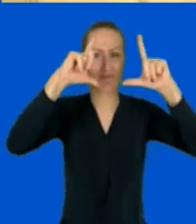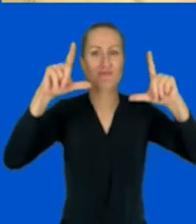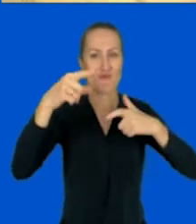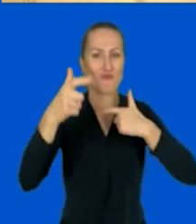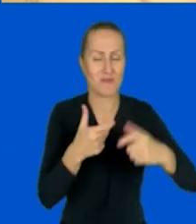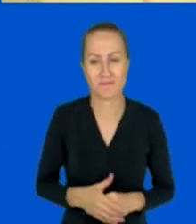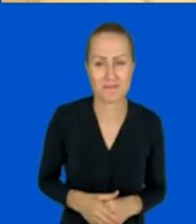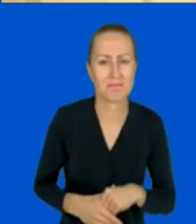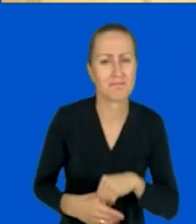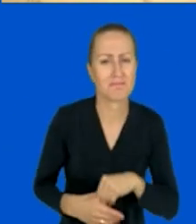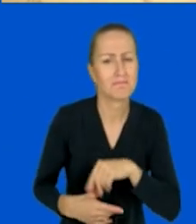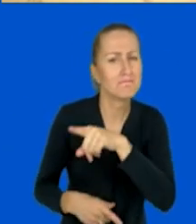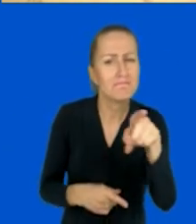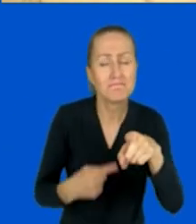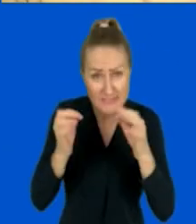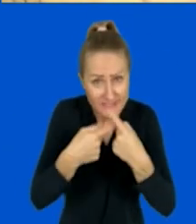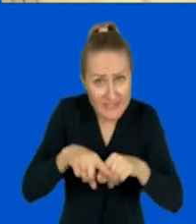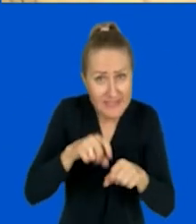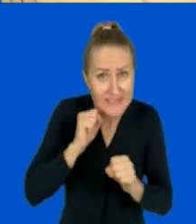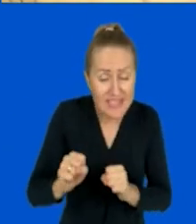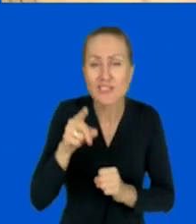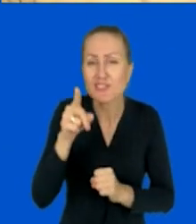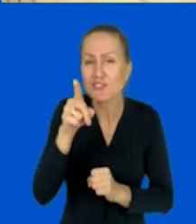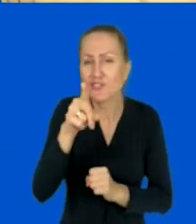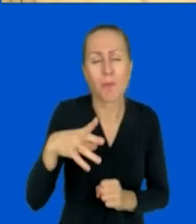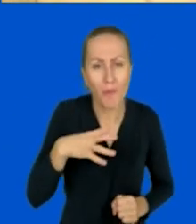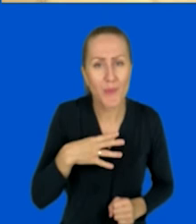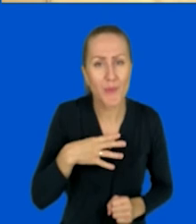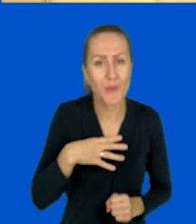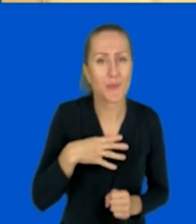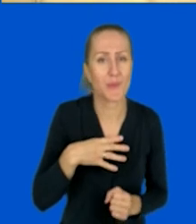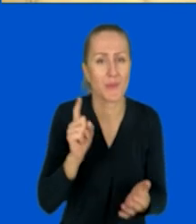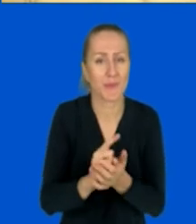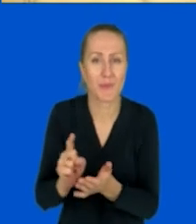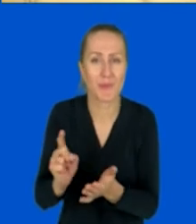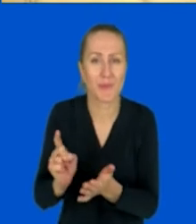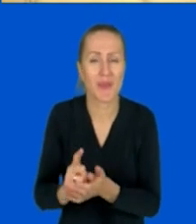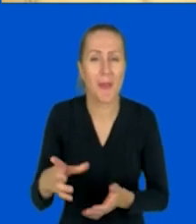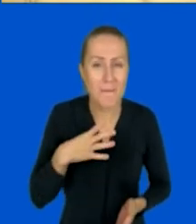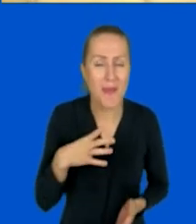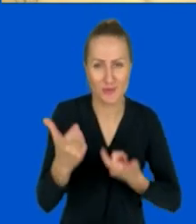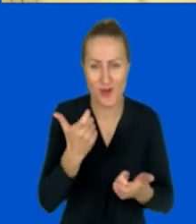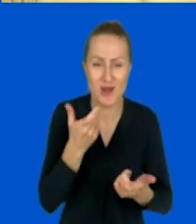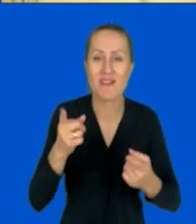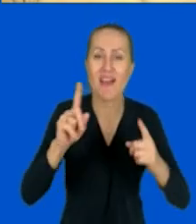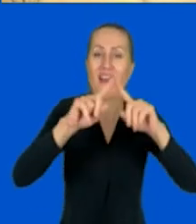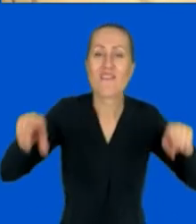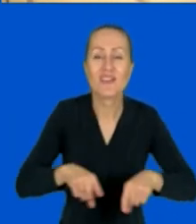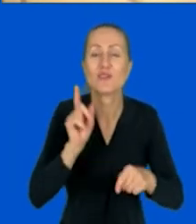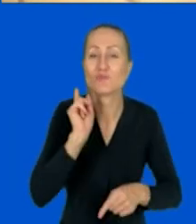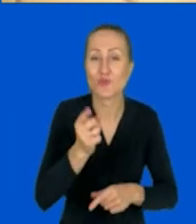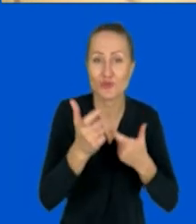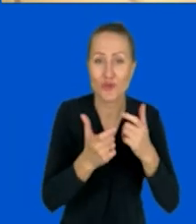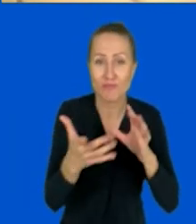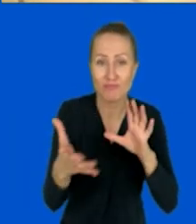której przypięłam narzędzia. Znajdziecie znać, czy tak się stało, czy udaje się Wam, czy udaje się Wam na tą tablicę wirtualną